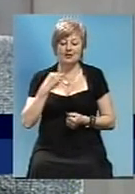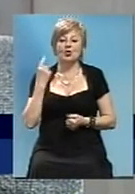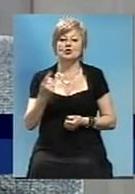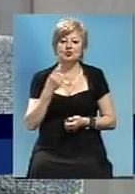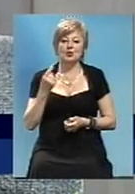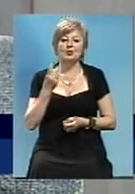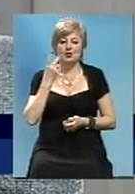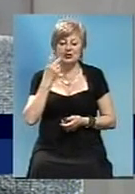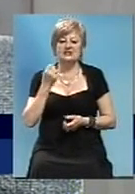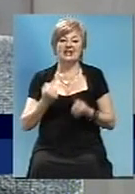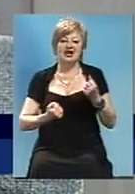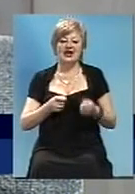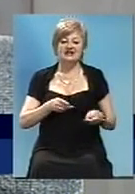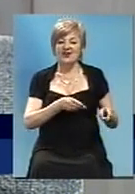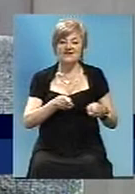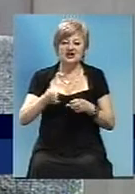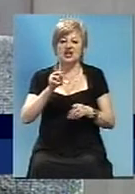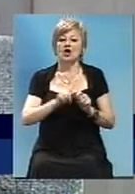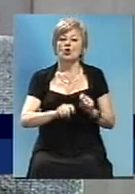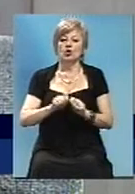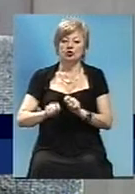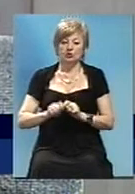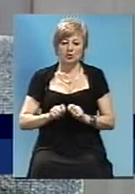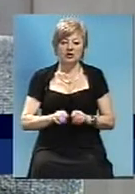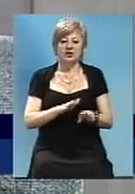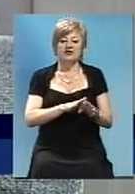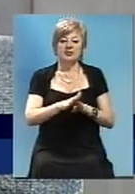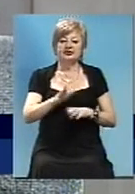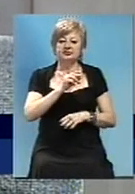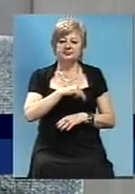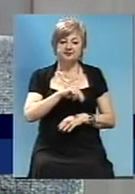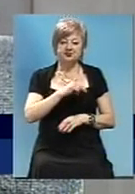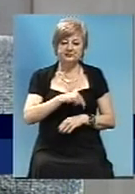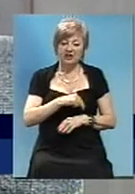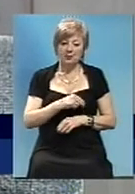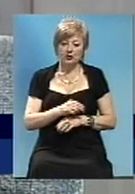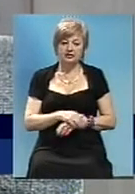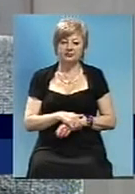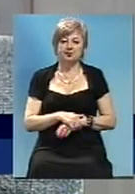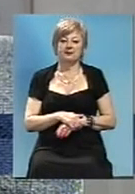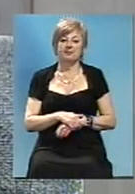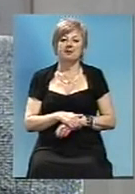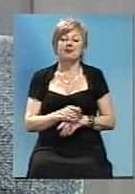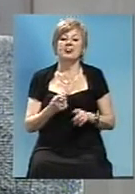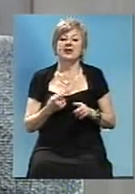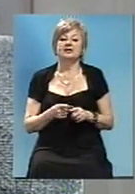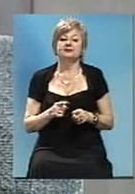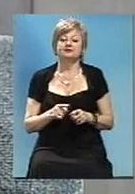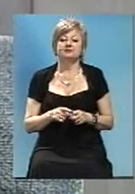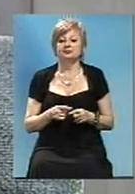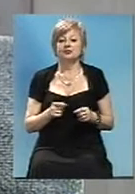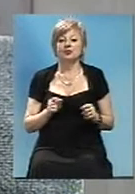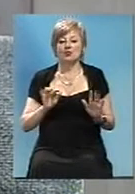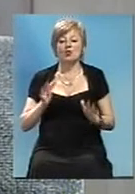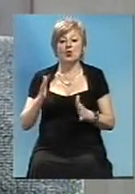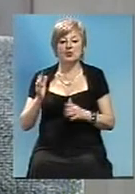постійно виїжджаю на контроль виконання робот, дефектовку тех моментів, які